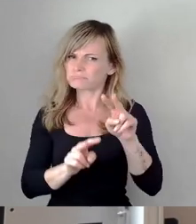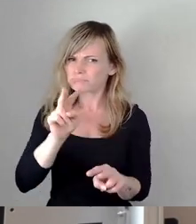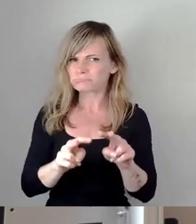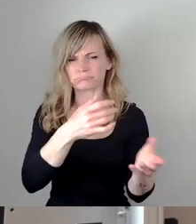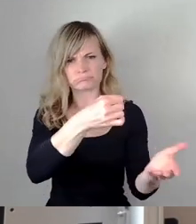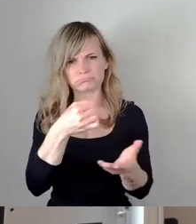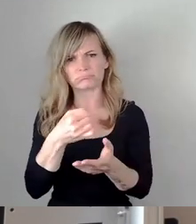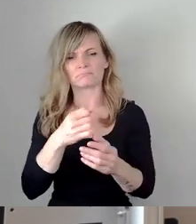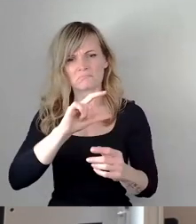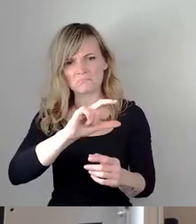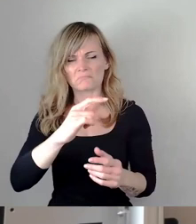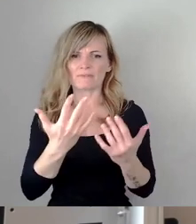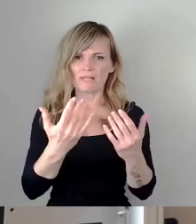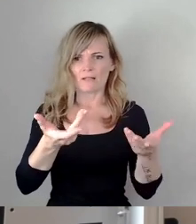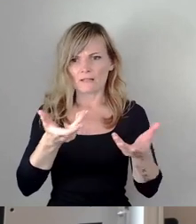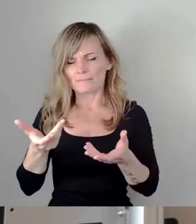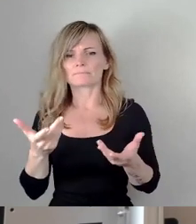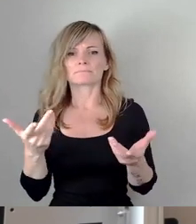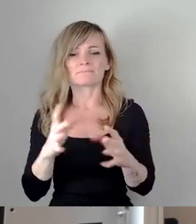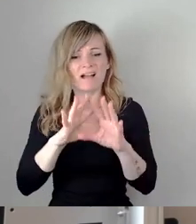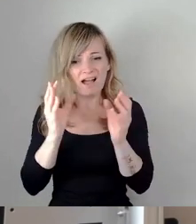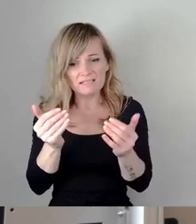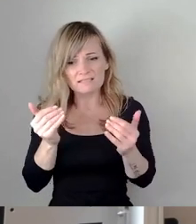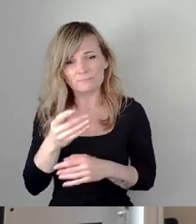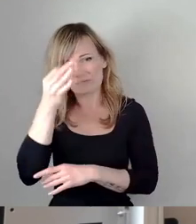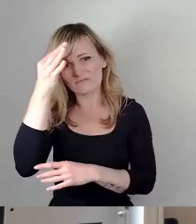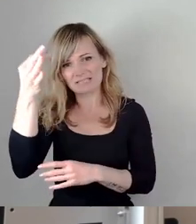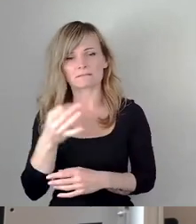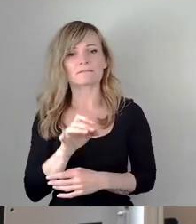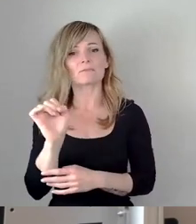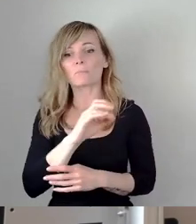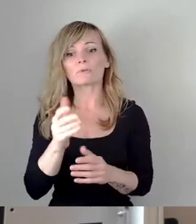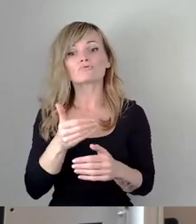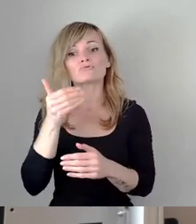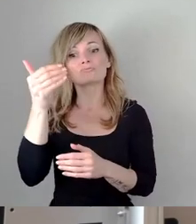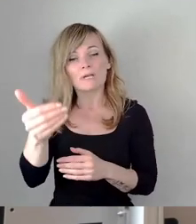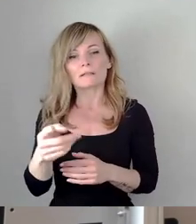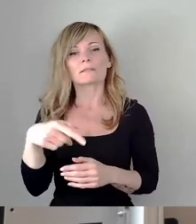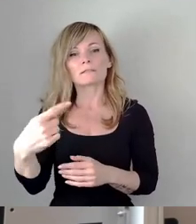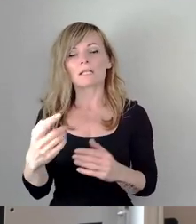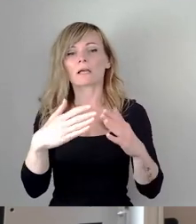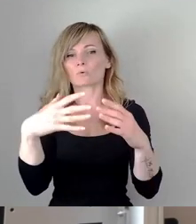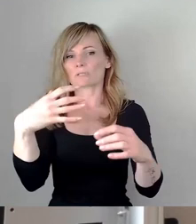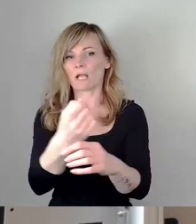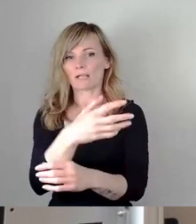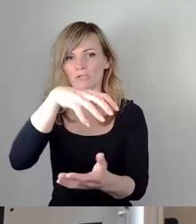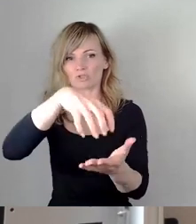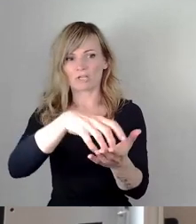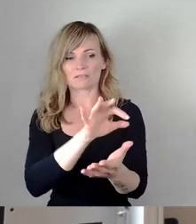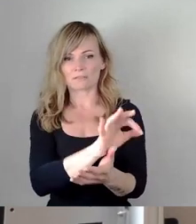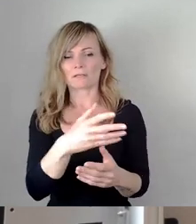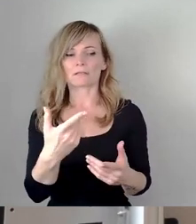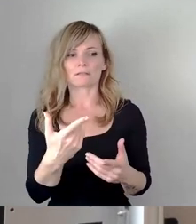Und wir müssen das alles wissen, weil es nicht dazu kommen darf, dass aus dem Haushalt der Stadt Mittel für Umwelt und